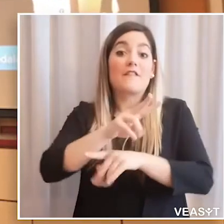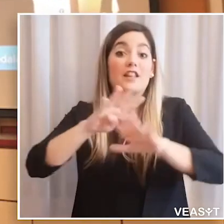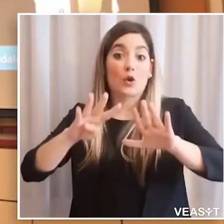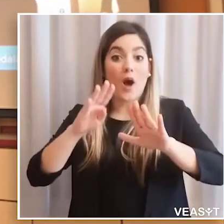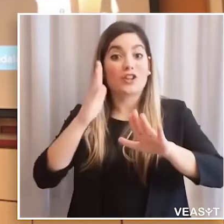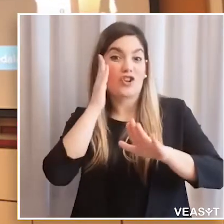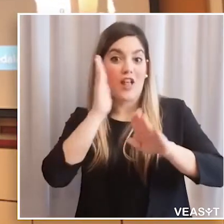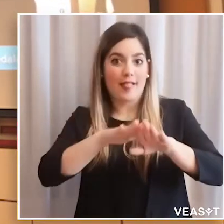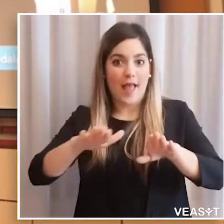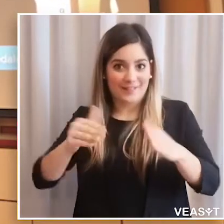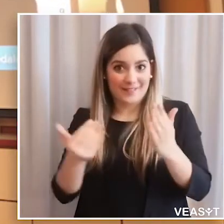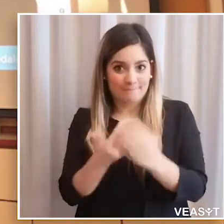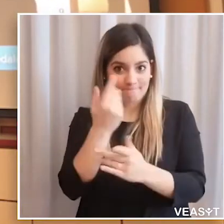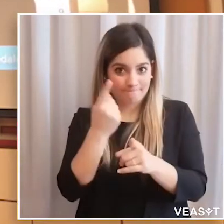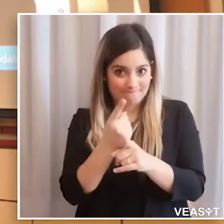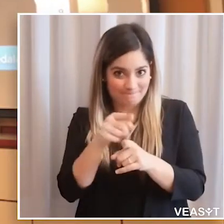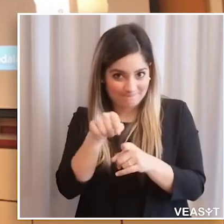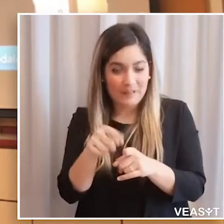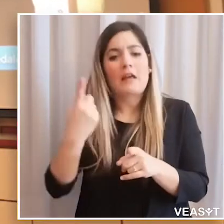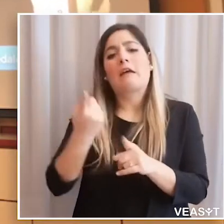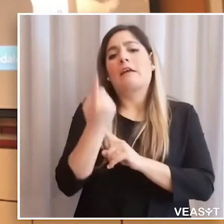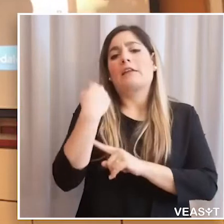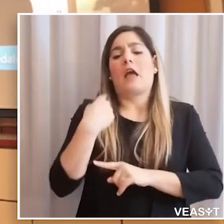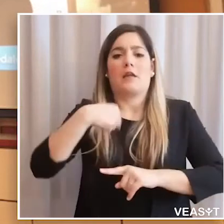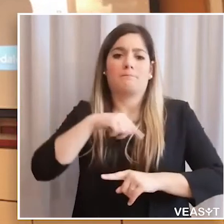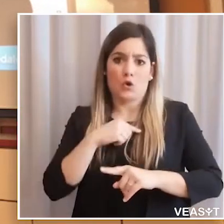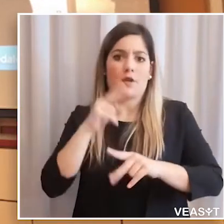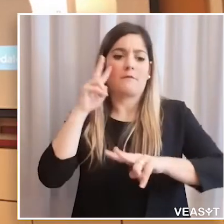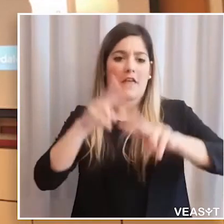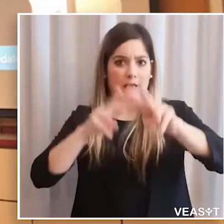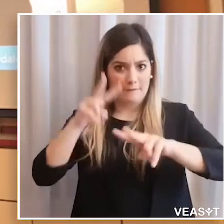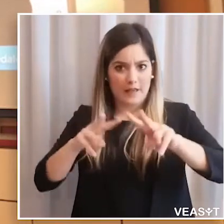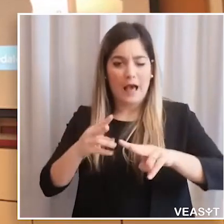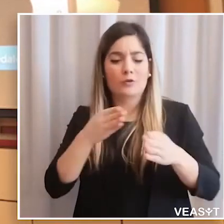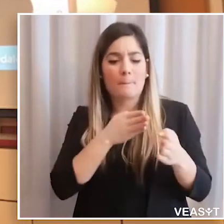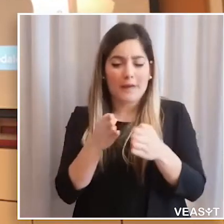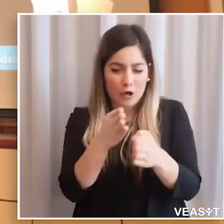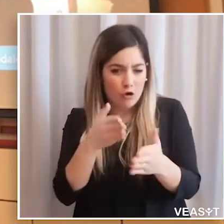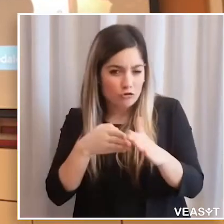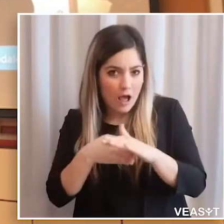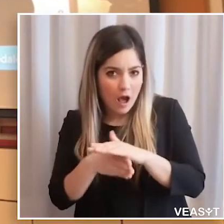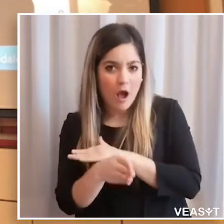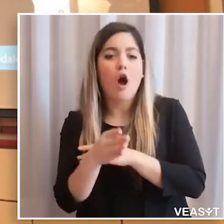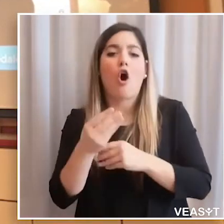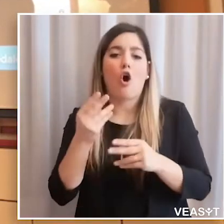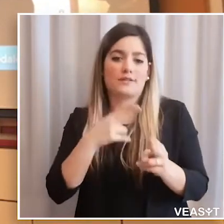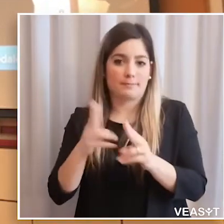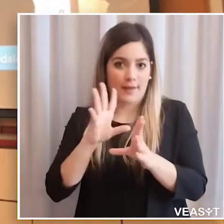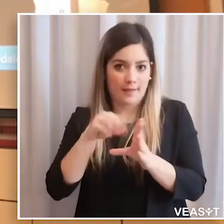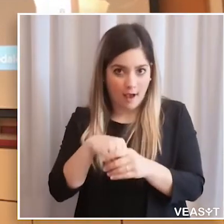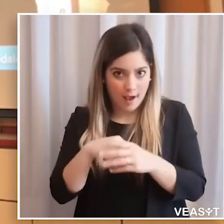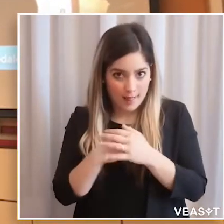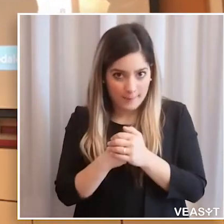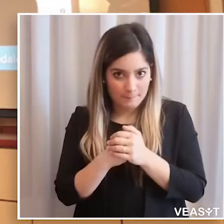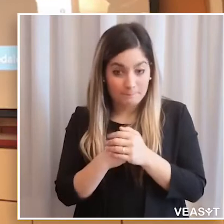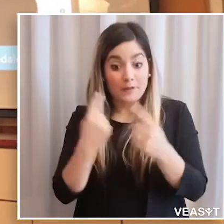24 posti letto che ieri siamo andati in qualche modo a controllare, siamo andati a verificare anche i percorsi